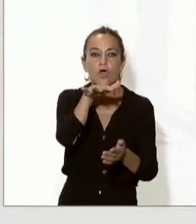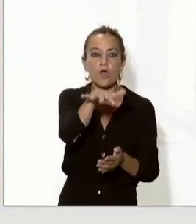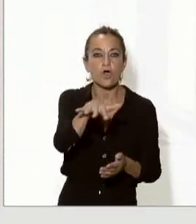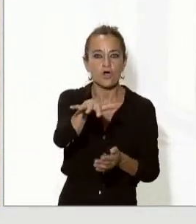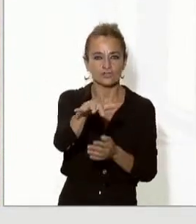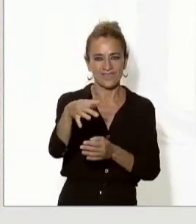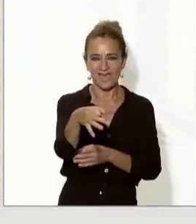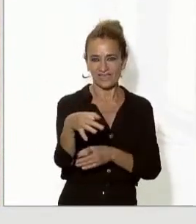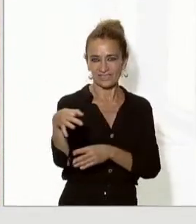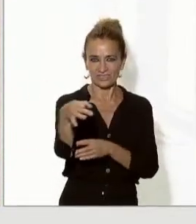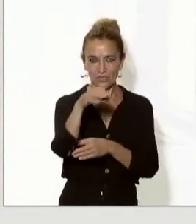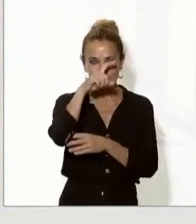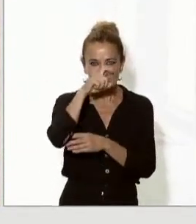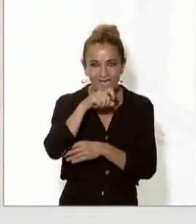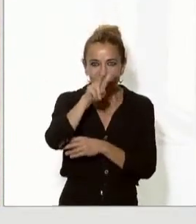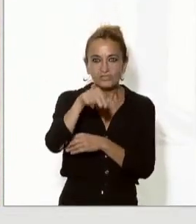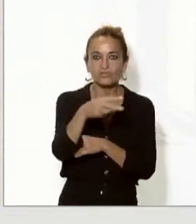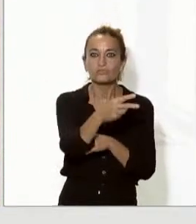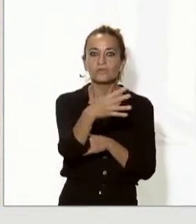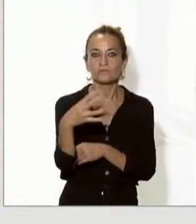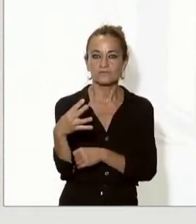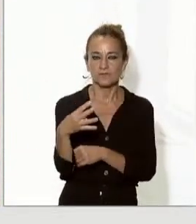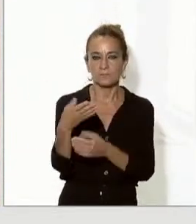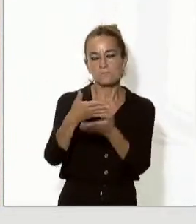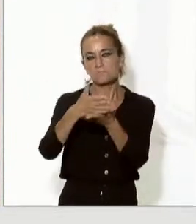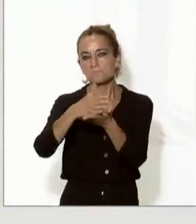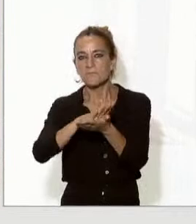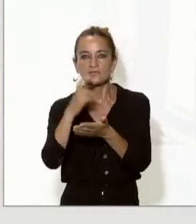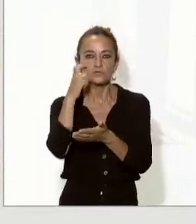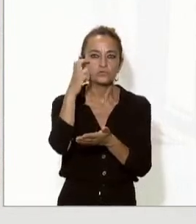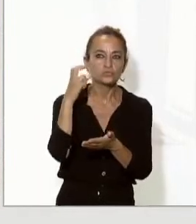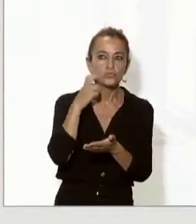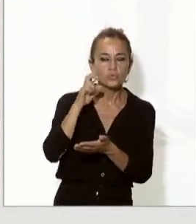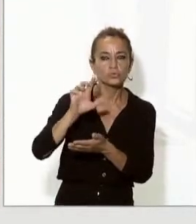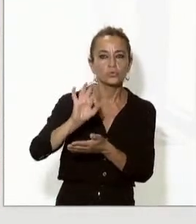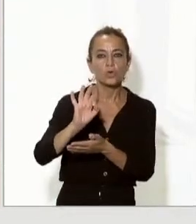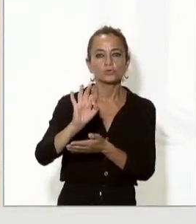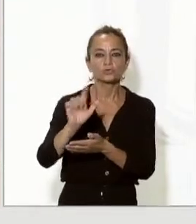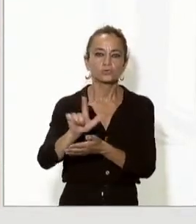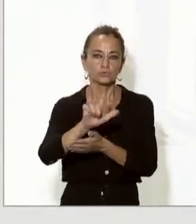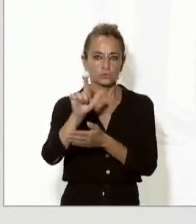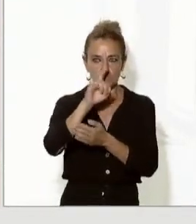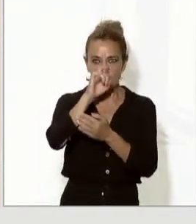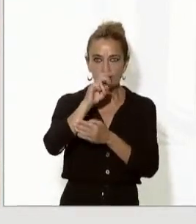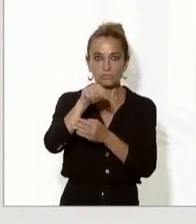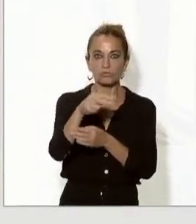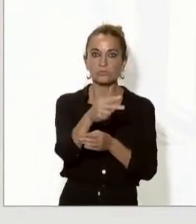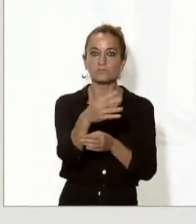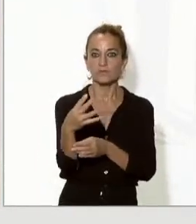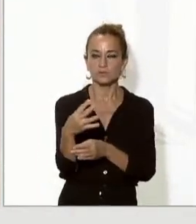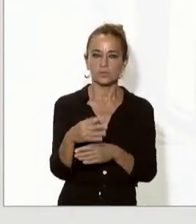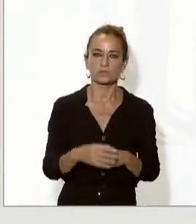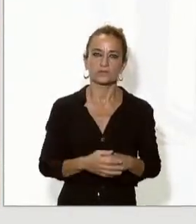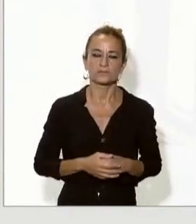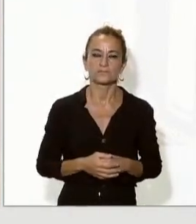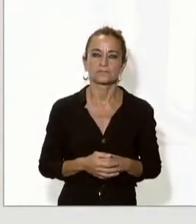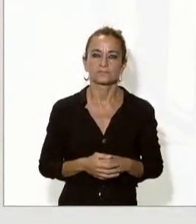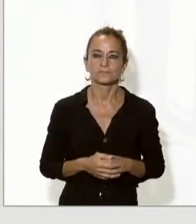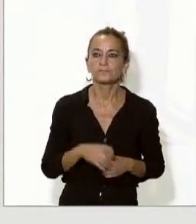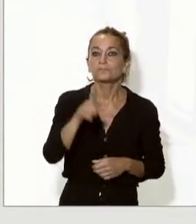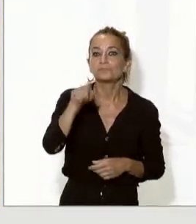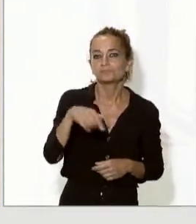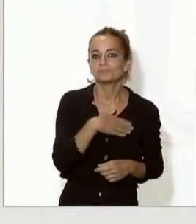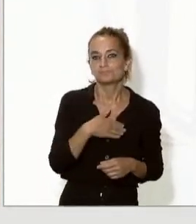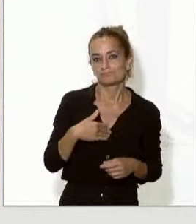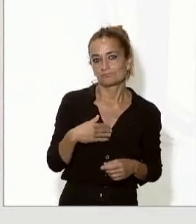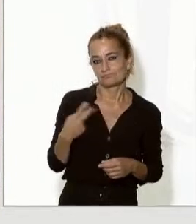2024, previsiblement al mes de juny o juliol del 2024, i evidentment també hem refermat la